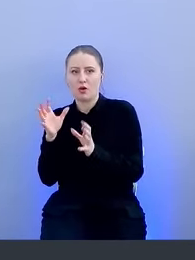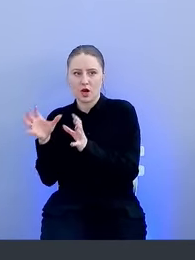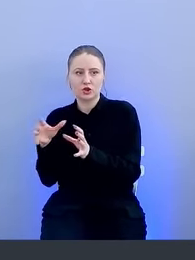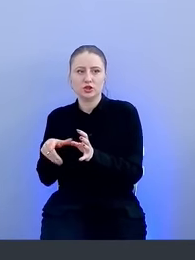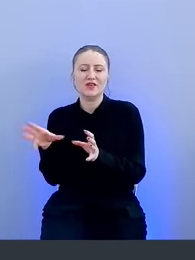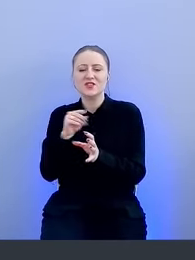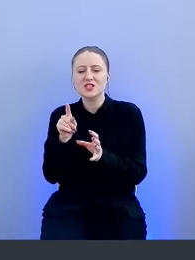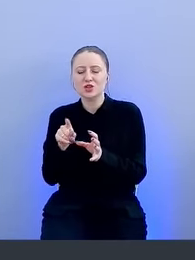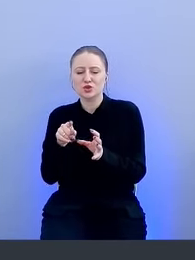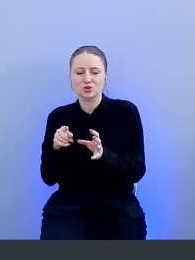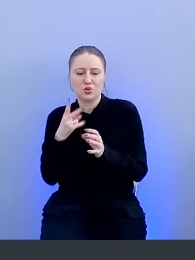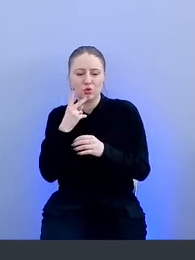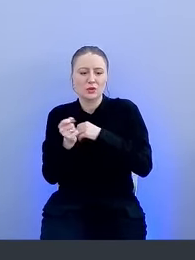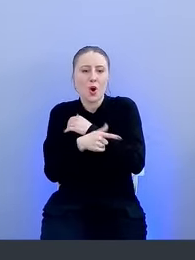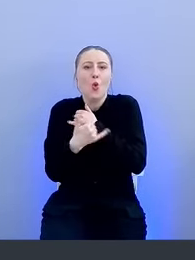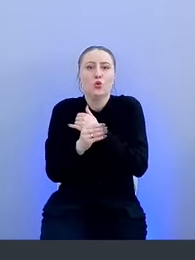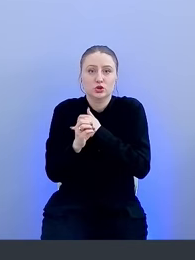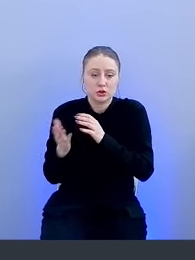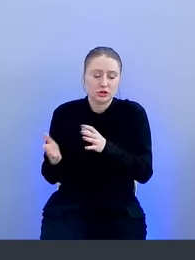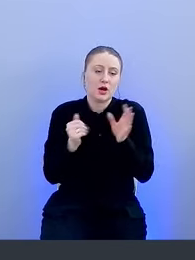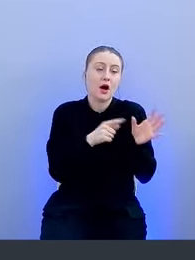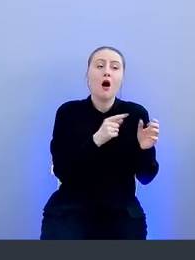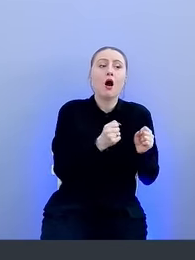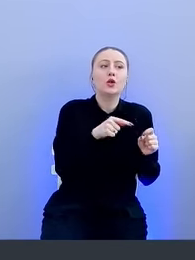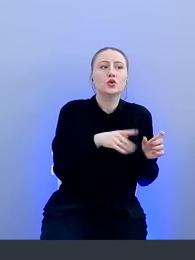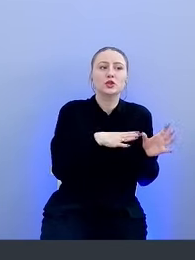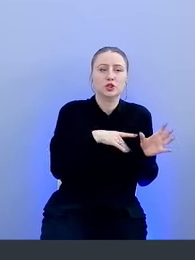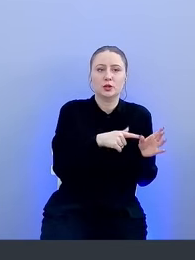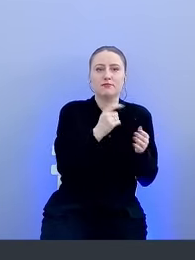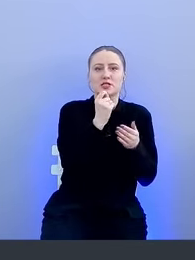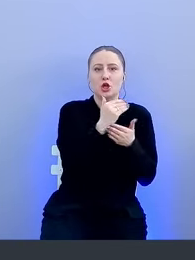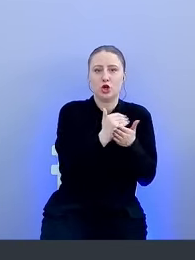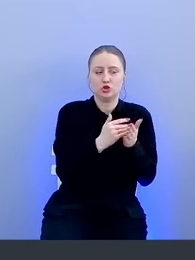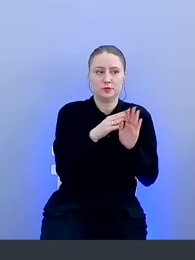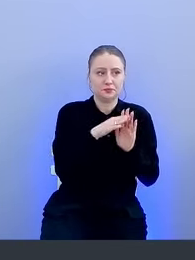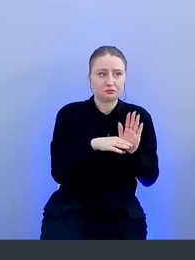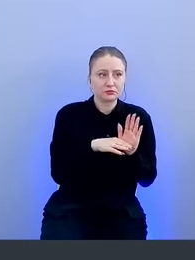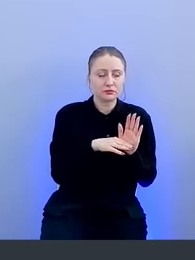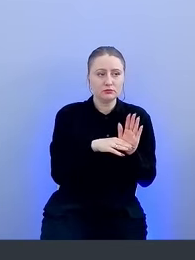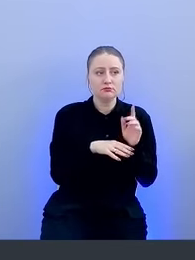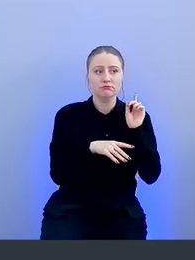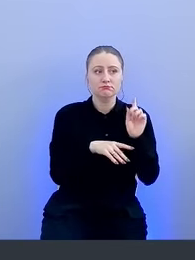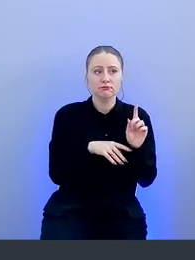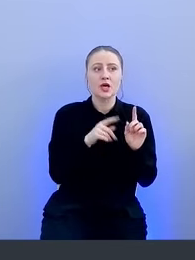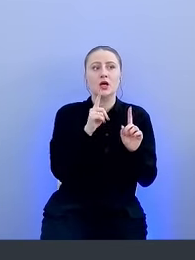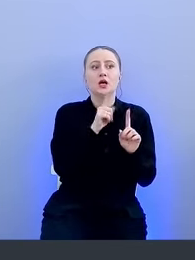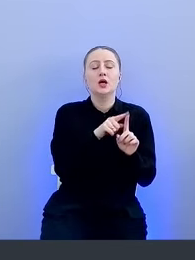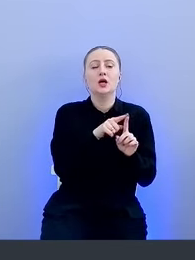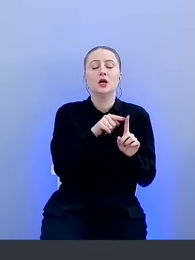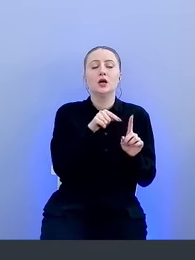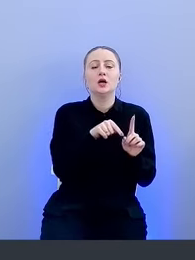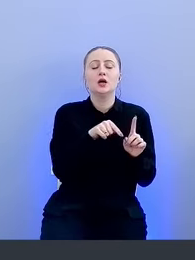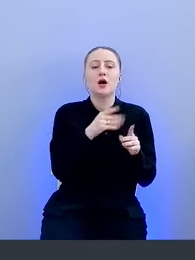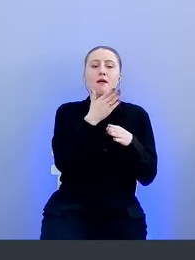непристойностей. Холодное хранилище решает несколько задач. Оно выполняет функцию